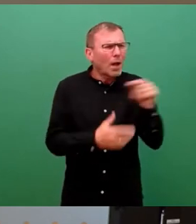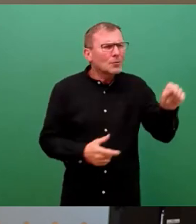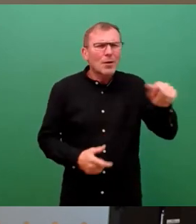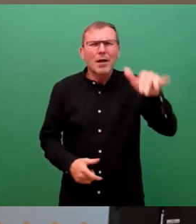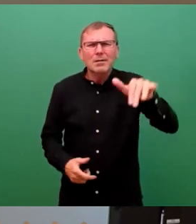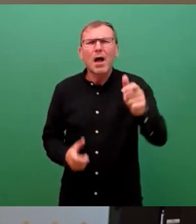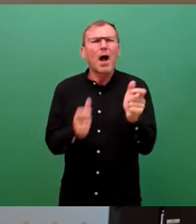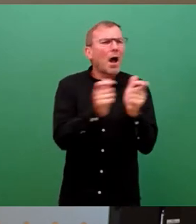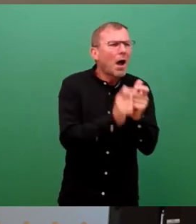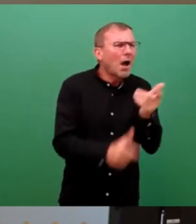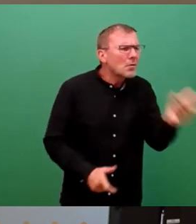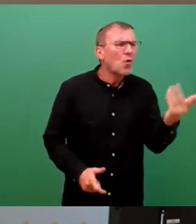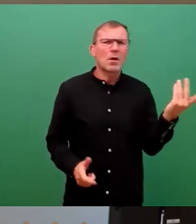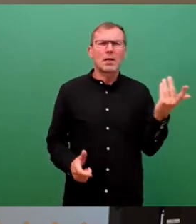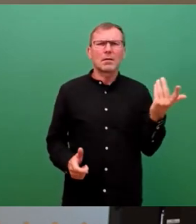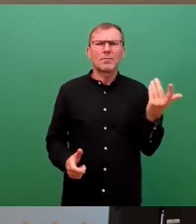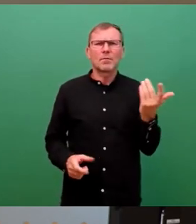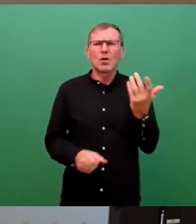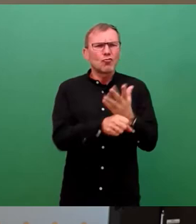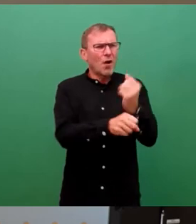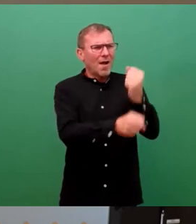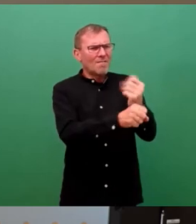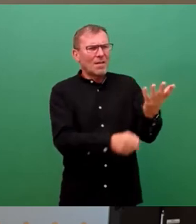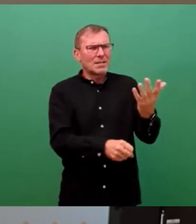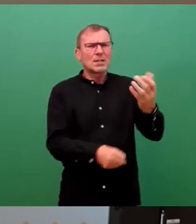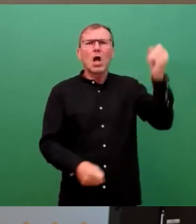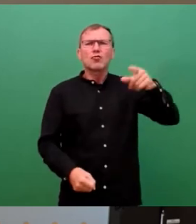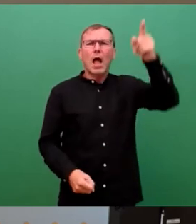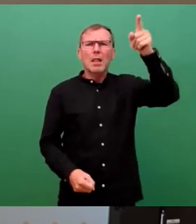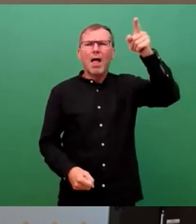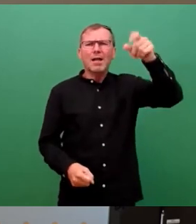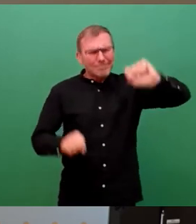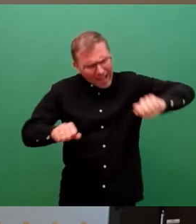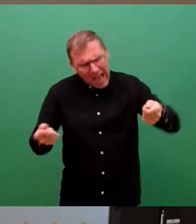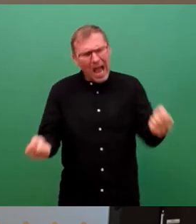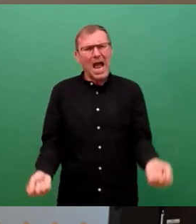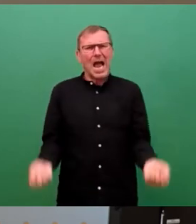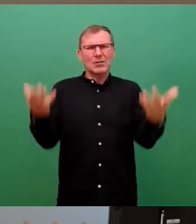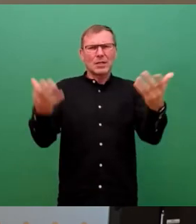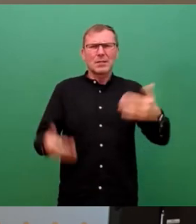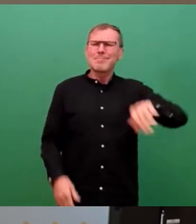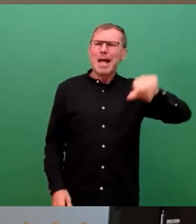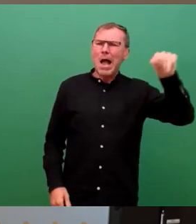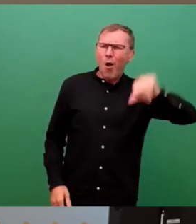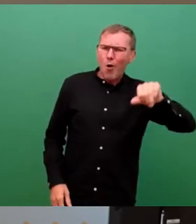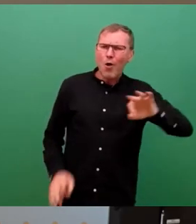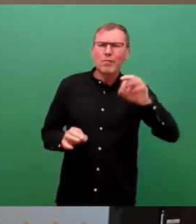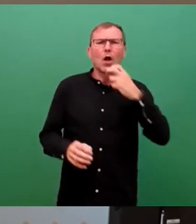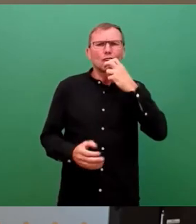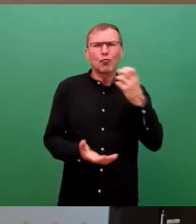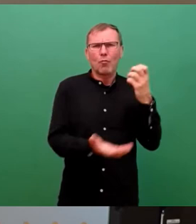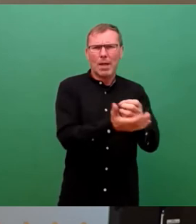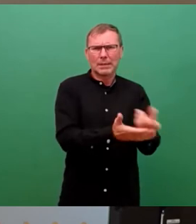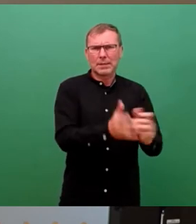Kohlekraftwerke bereits fertig und noch nicht abgenommene Solaranlagen ans Netz und mehr Öl für die Stromerzeugung eingesetzt werden.